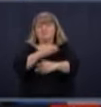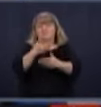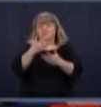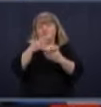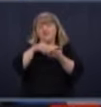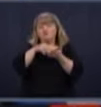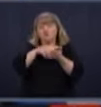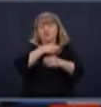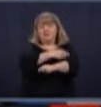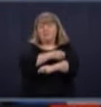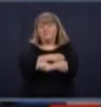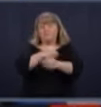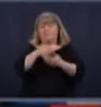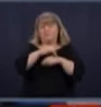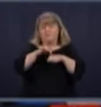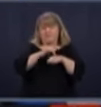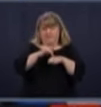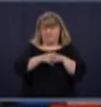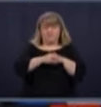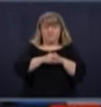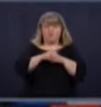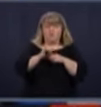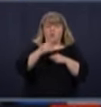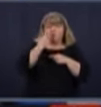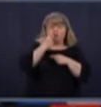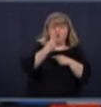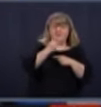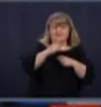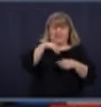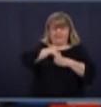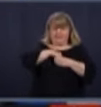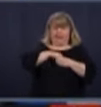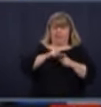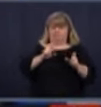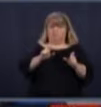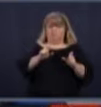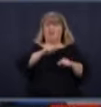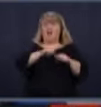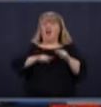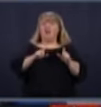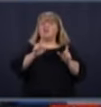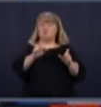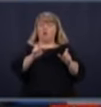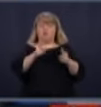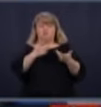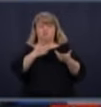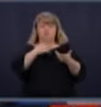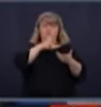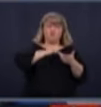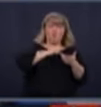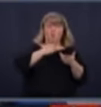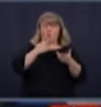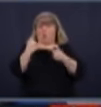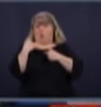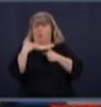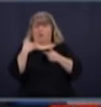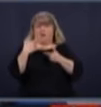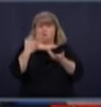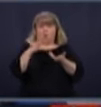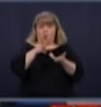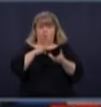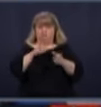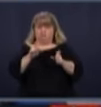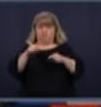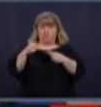anticorps récent ou un anticorps plus vieux. Ça,'est comme ça qu fait. Avec contre, ça va être des prises de sang qui vont être prises au bout du doigt, puis on va